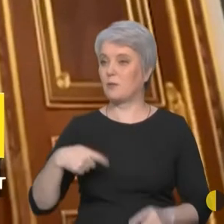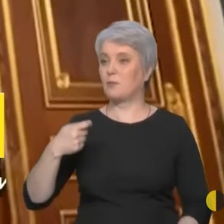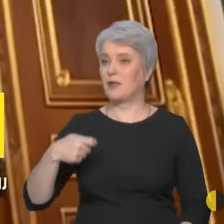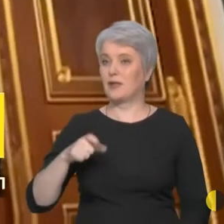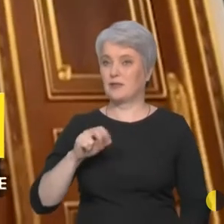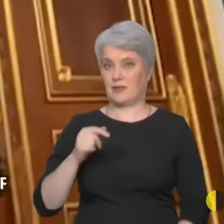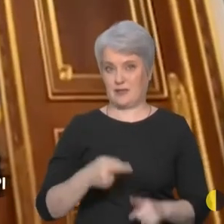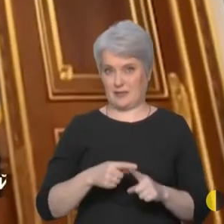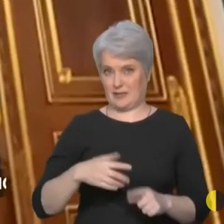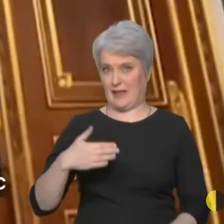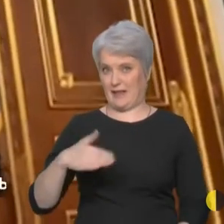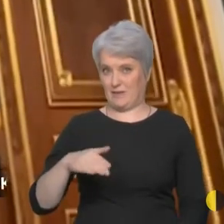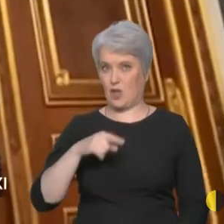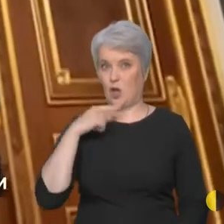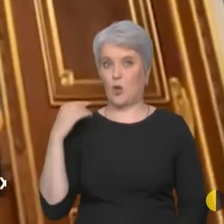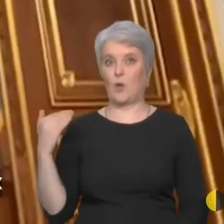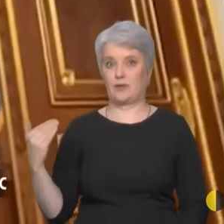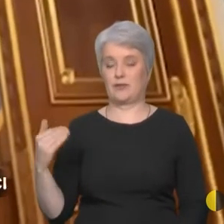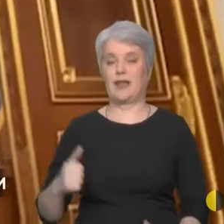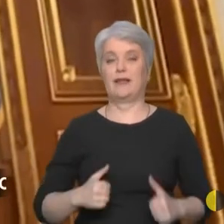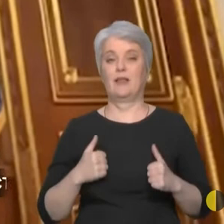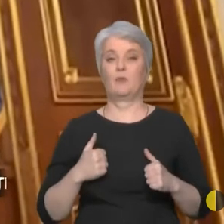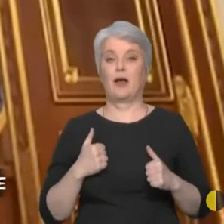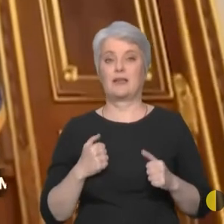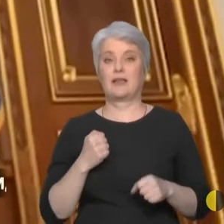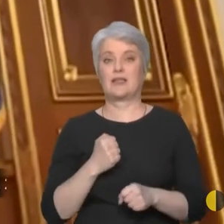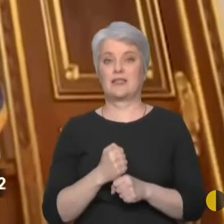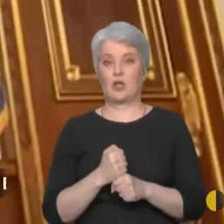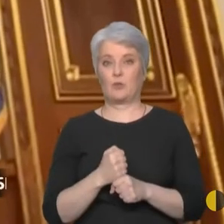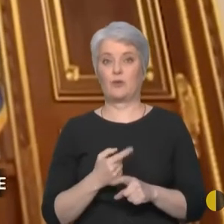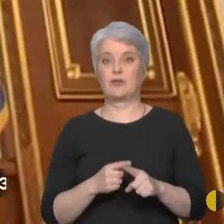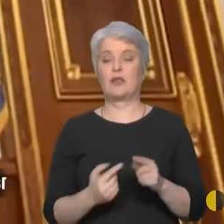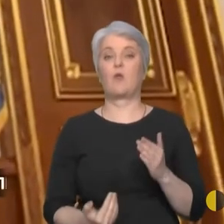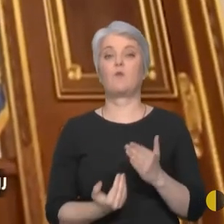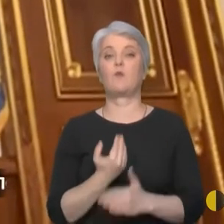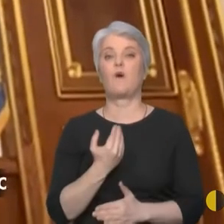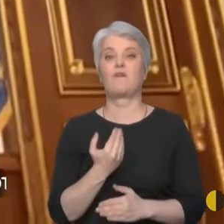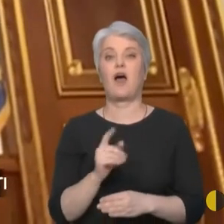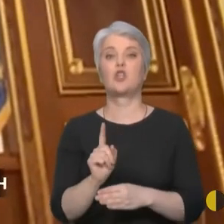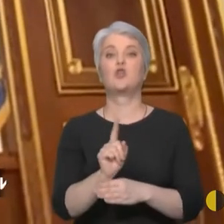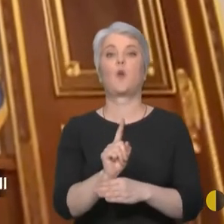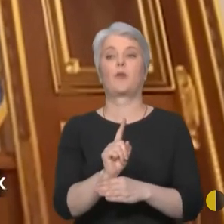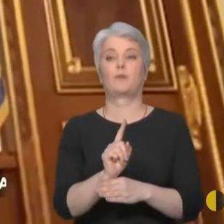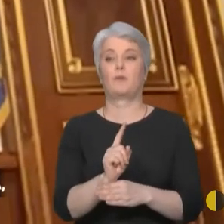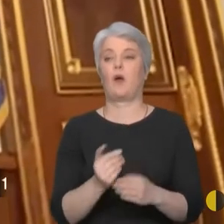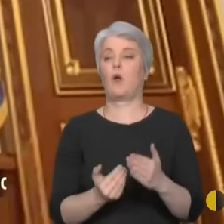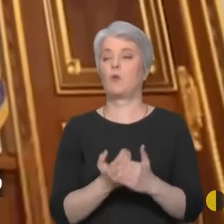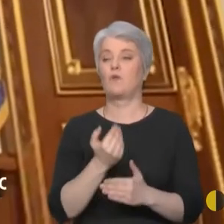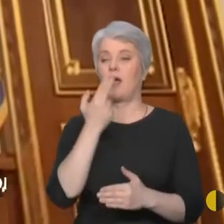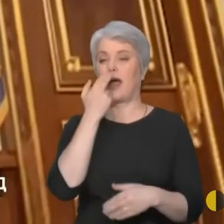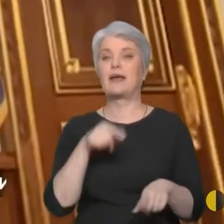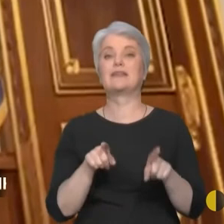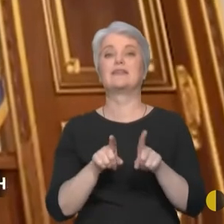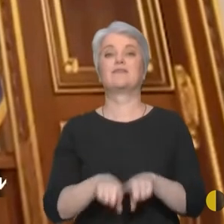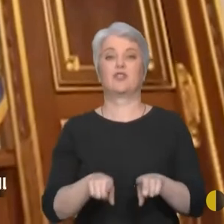Цивілі Росії, яка намагається зробити саме це новою нормою, таку свичку знищувати життя.